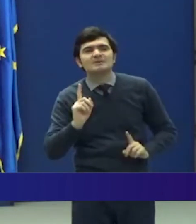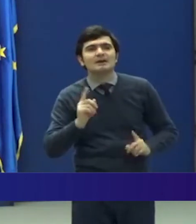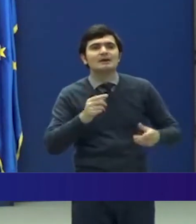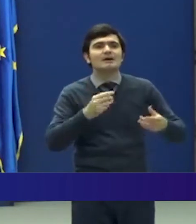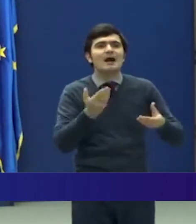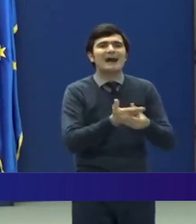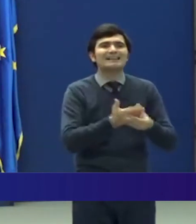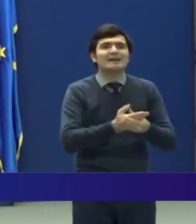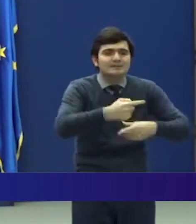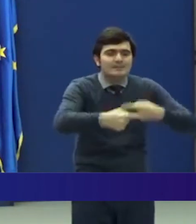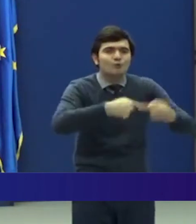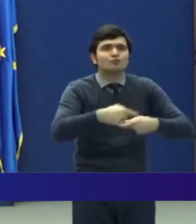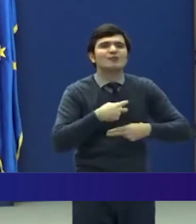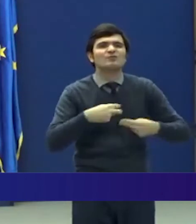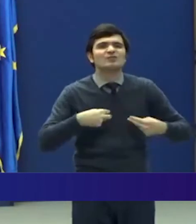judiciară.